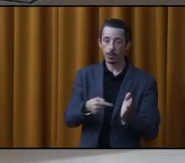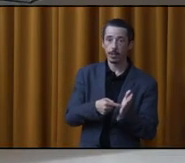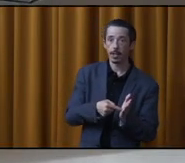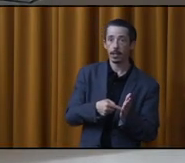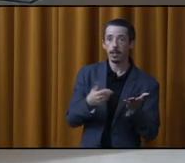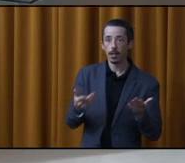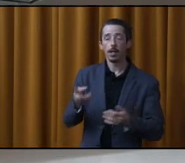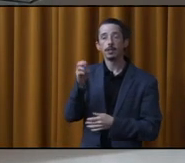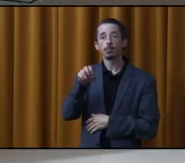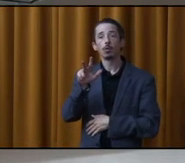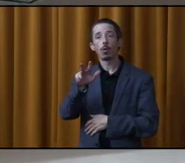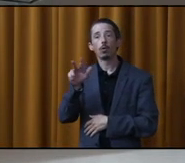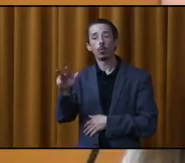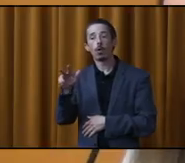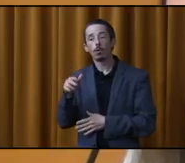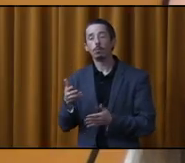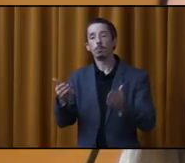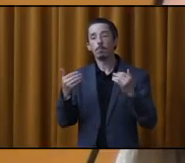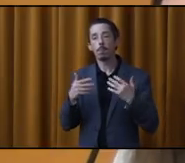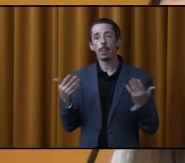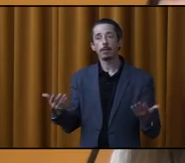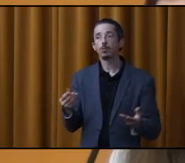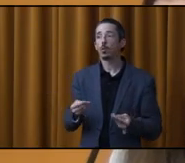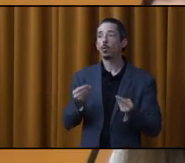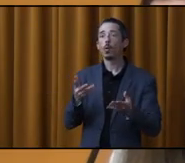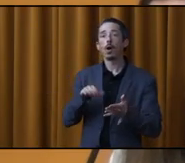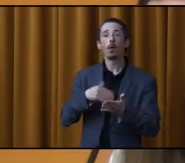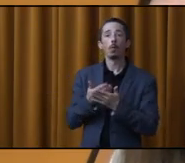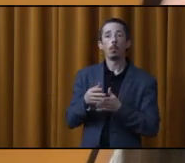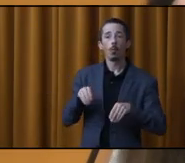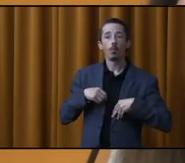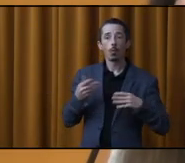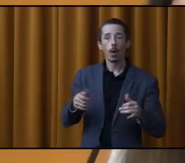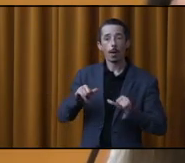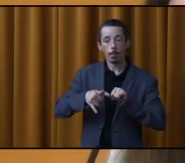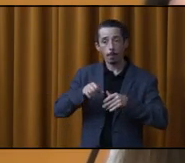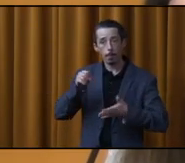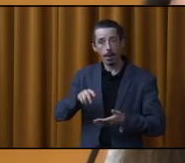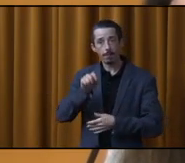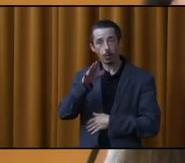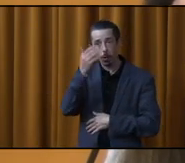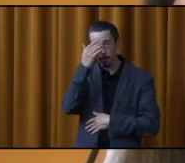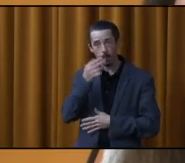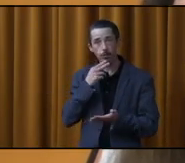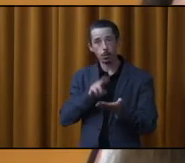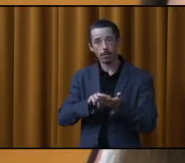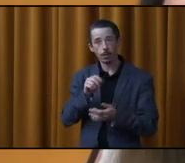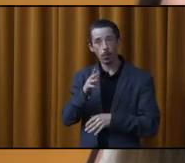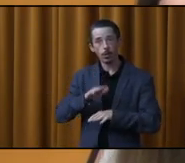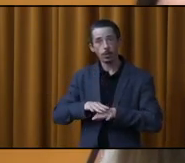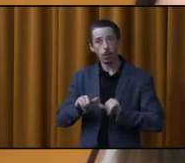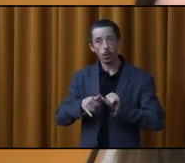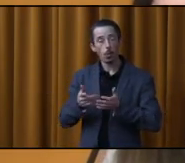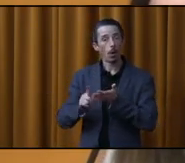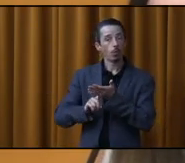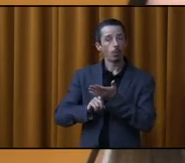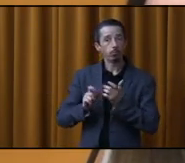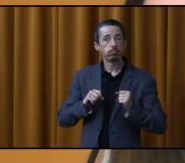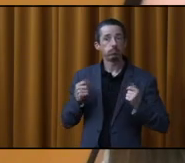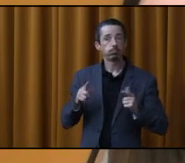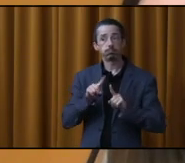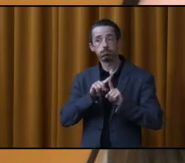6.3.3. Il s'agit ici d'approuver les plans du 23 mars 2023 concernant la rénovation